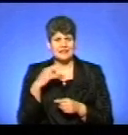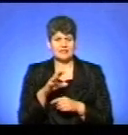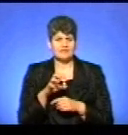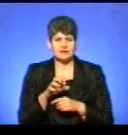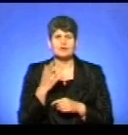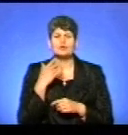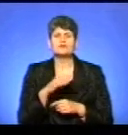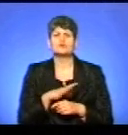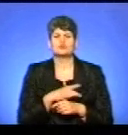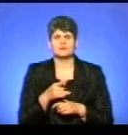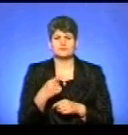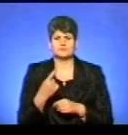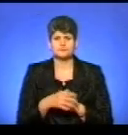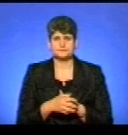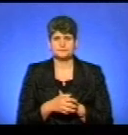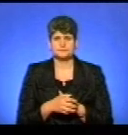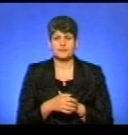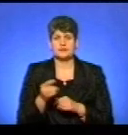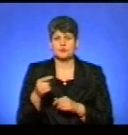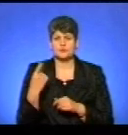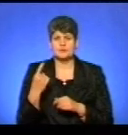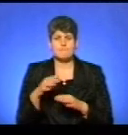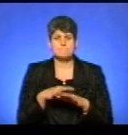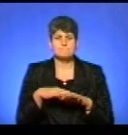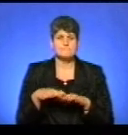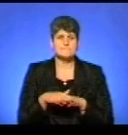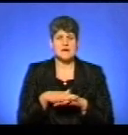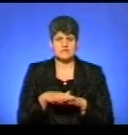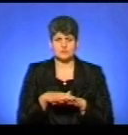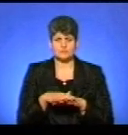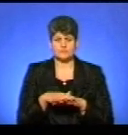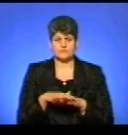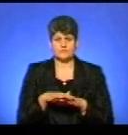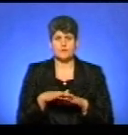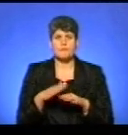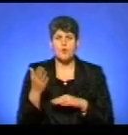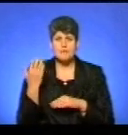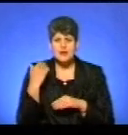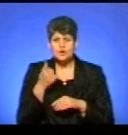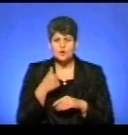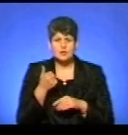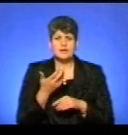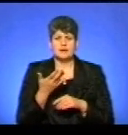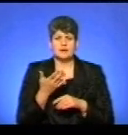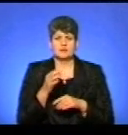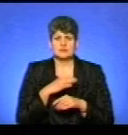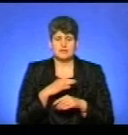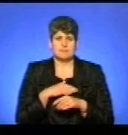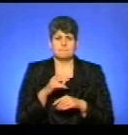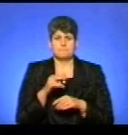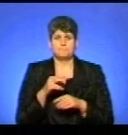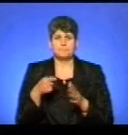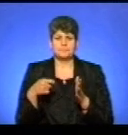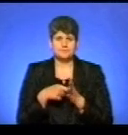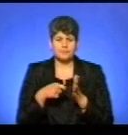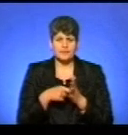воно було на Тернопільщині? На Тернопільщині масового, взагалі, попередні роки такого застосування переральної вакцини для